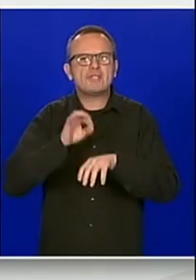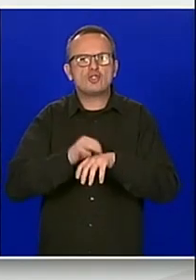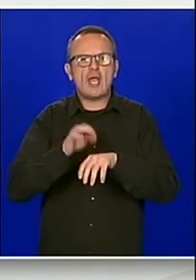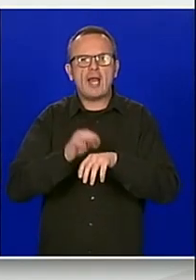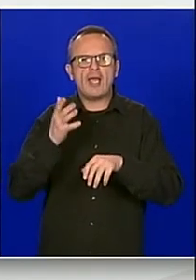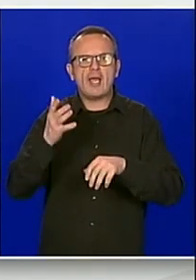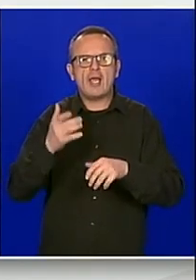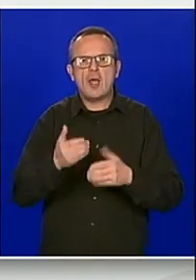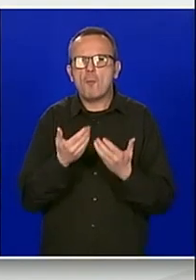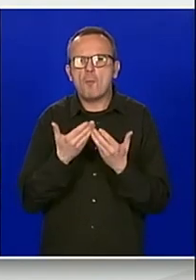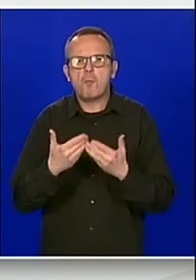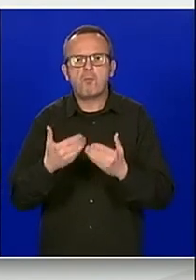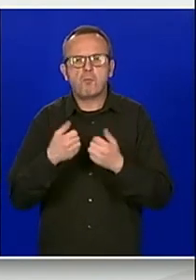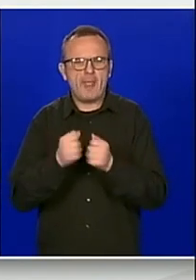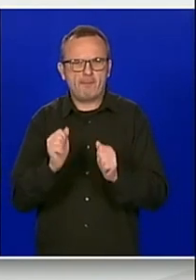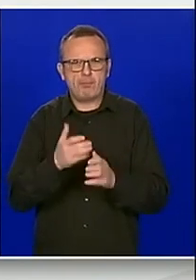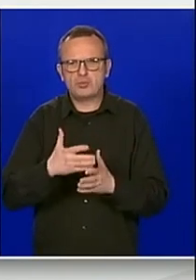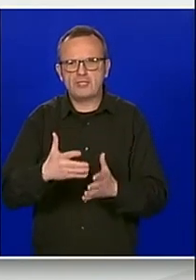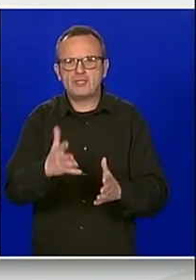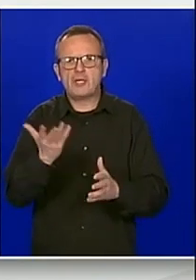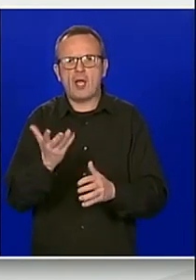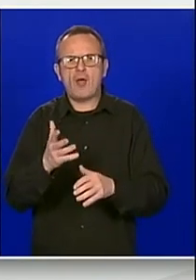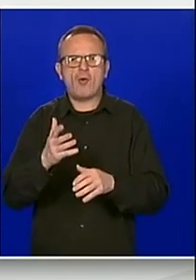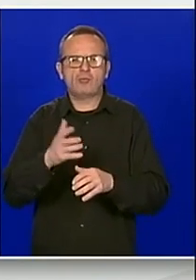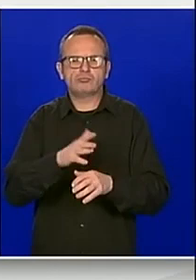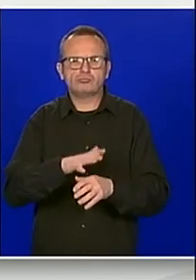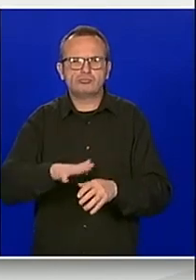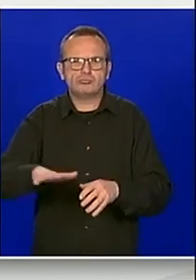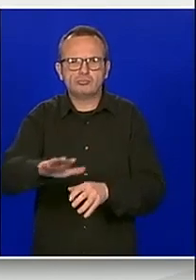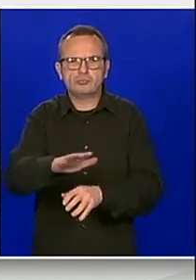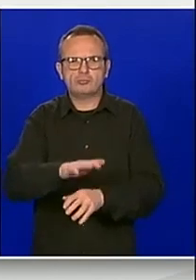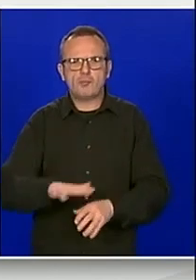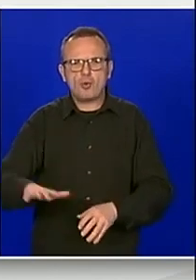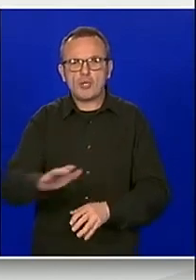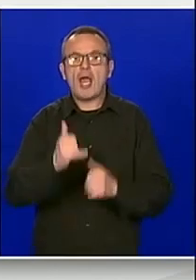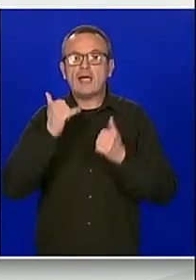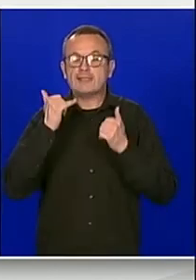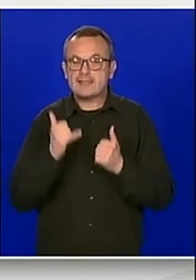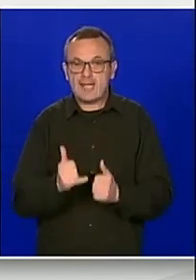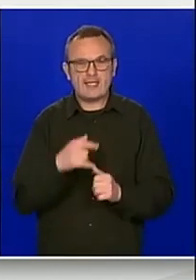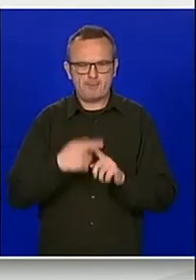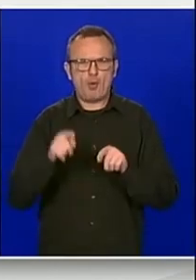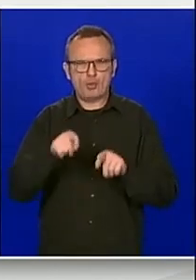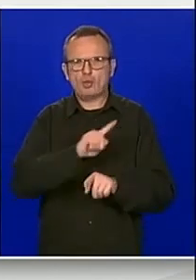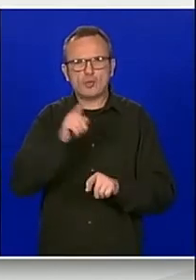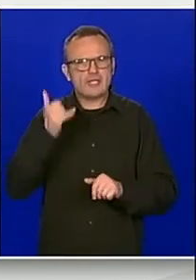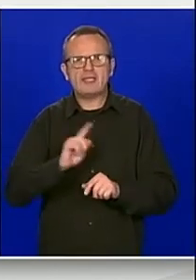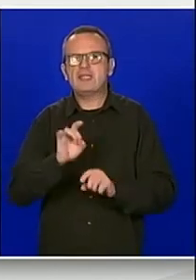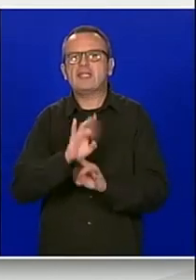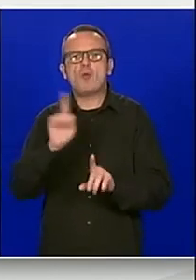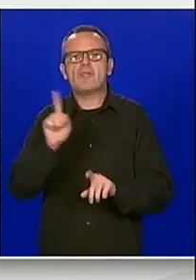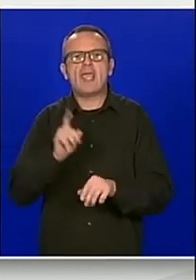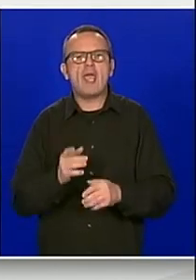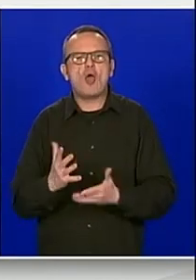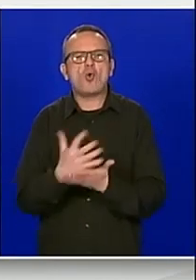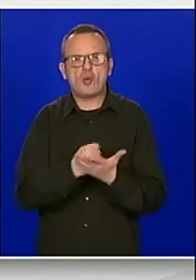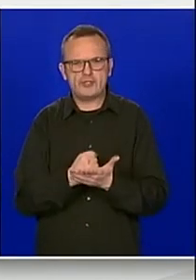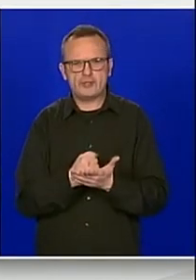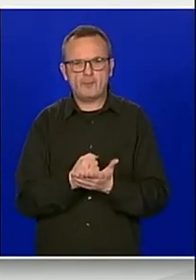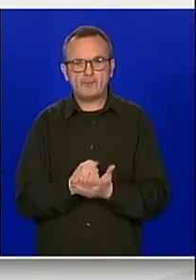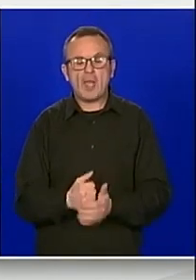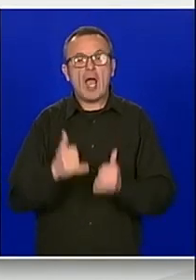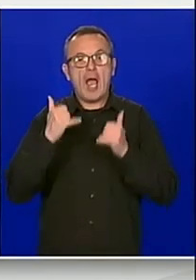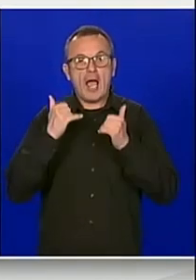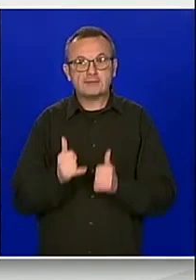praksi. Umjesto toga uređuje se pravna osnova za vođenje poslova vezanih za provedbu pašnog reda od strane